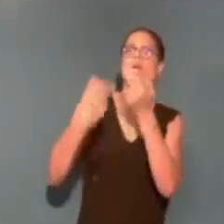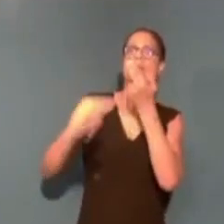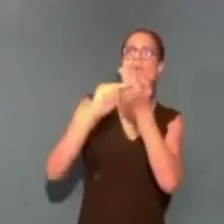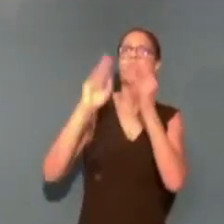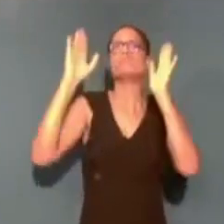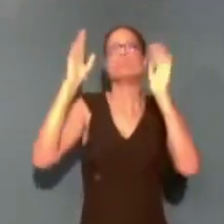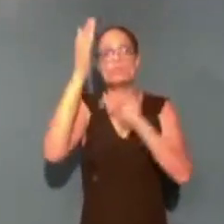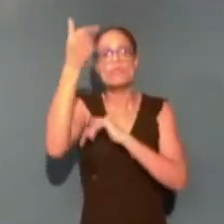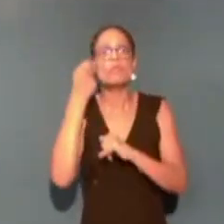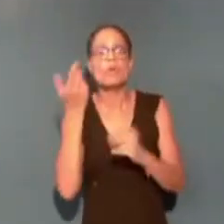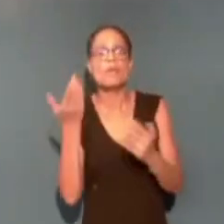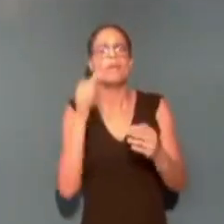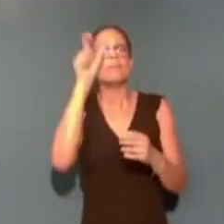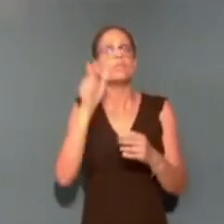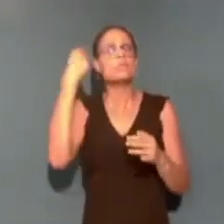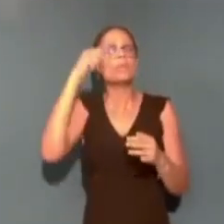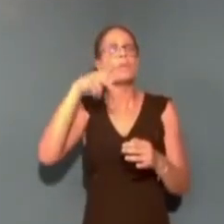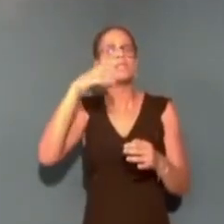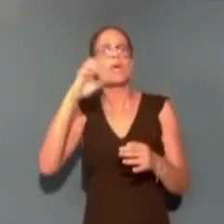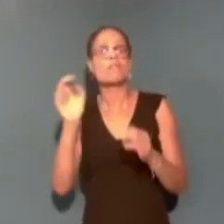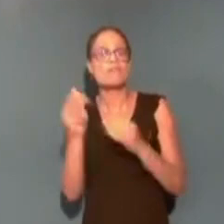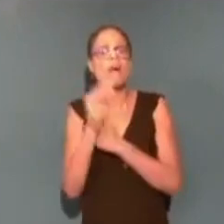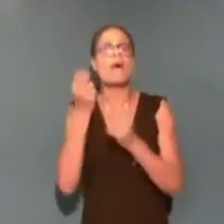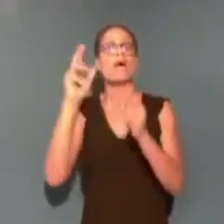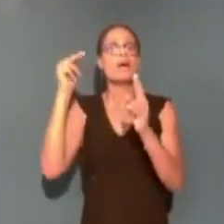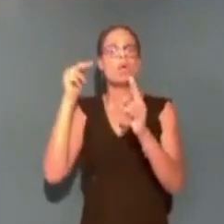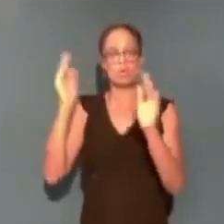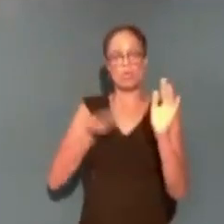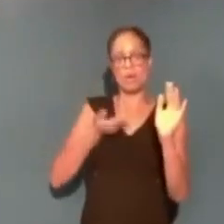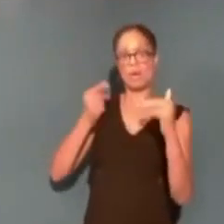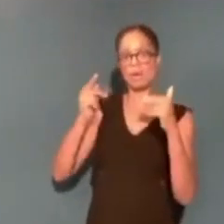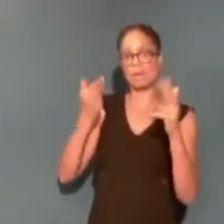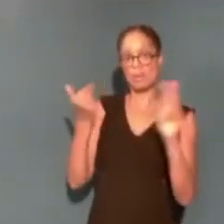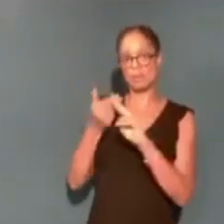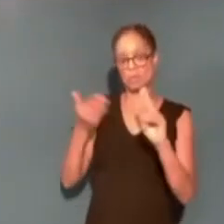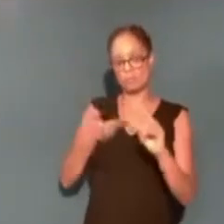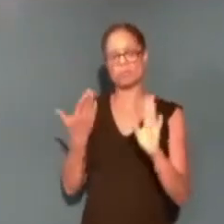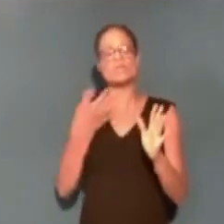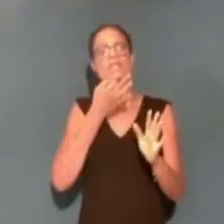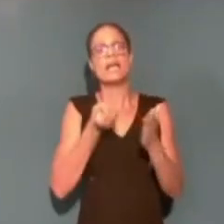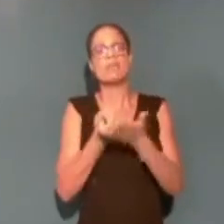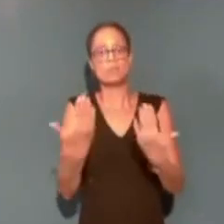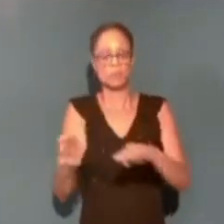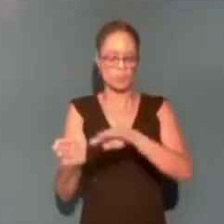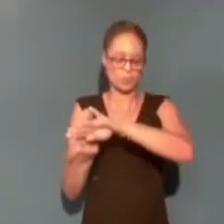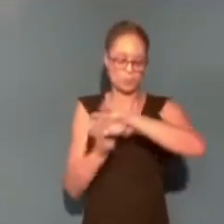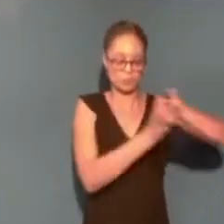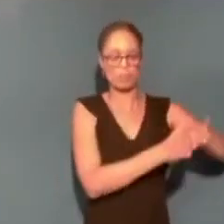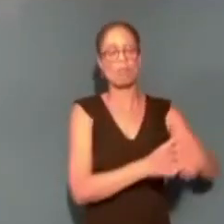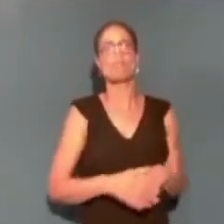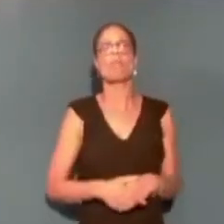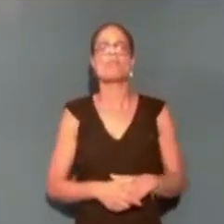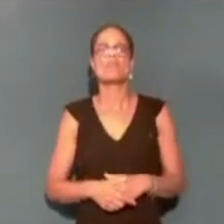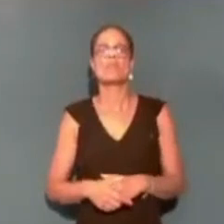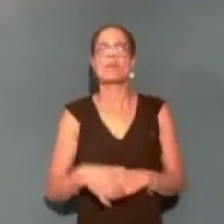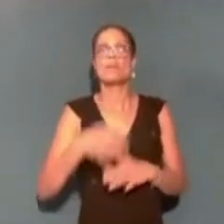le président du conseil exécutif va recevoir la réponse, mais on voulait quand même témoigner de cela. Maintenant, ceci étant dit, je veux parler sur le thème